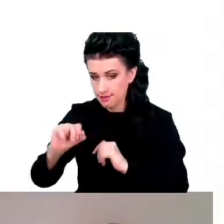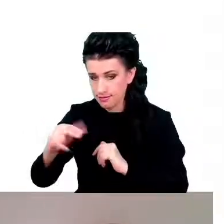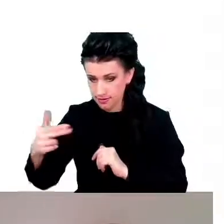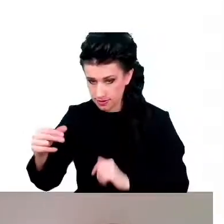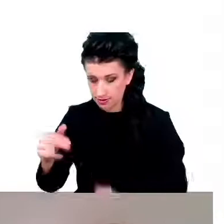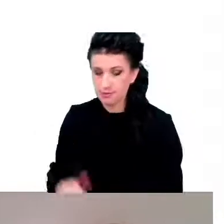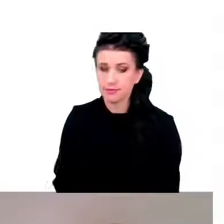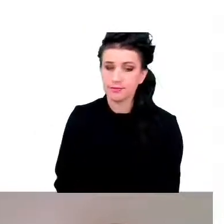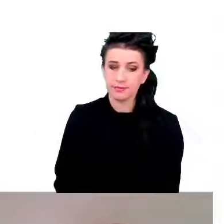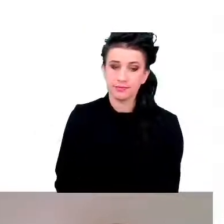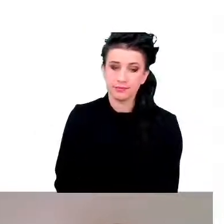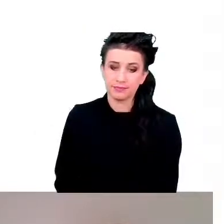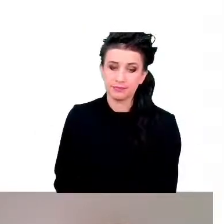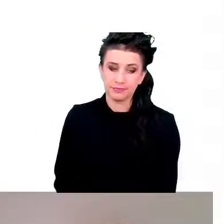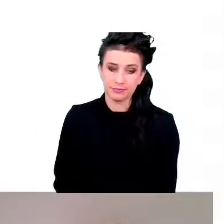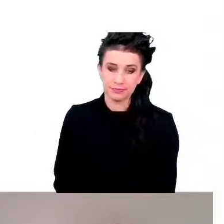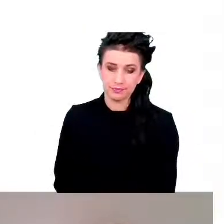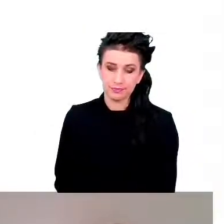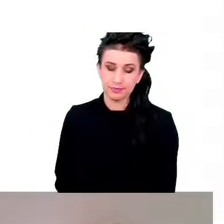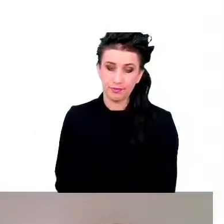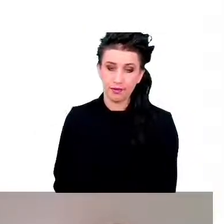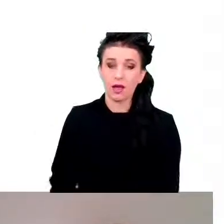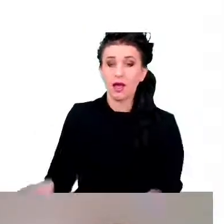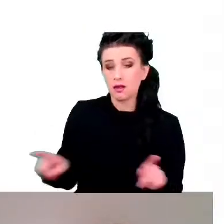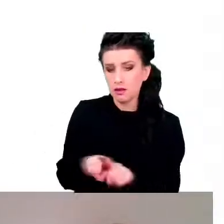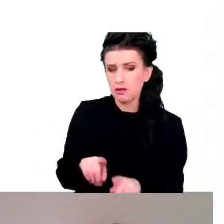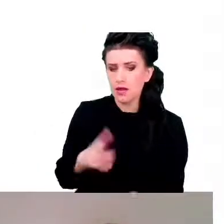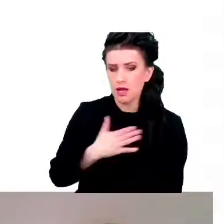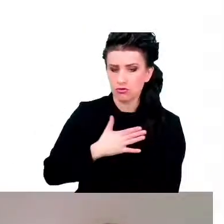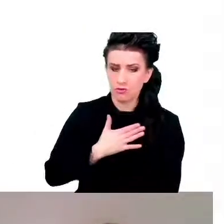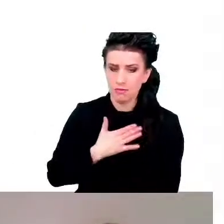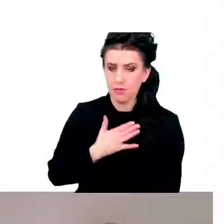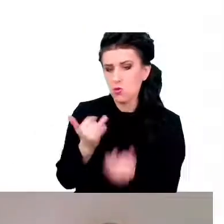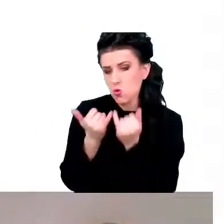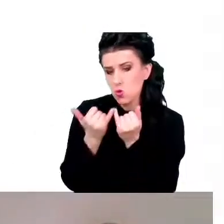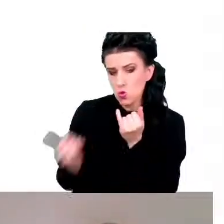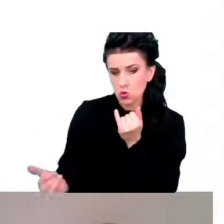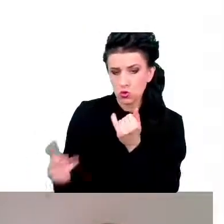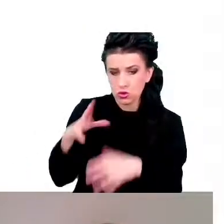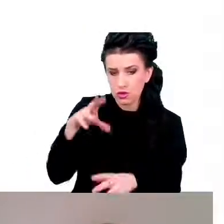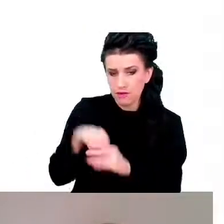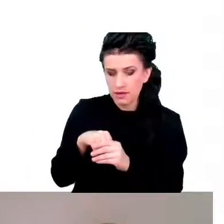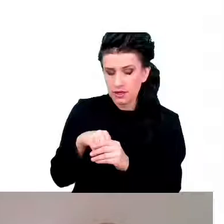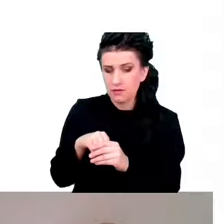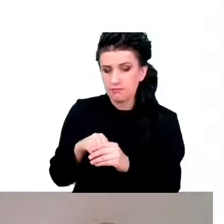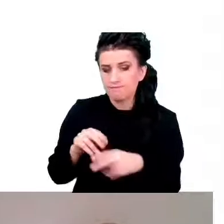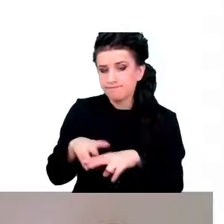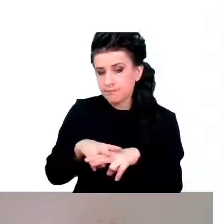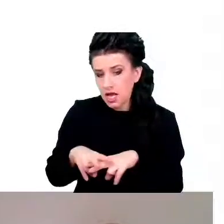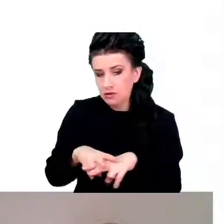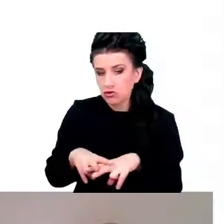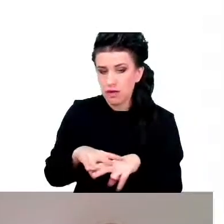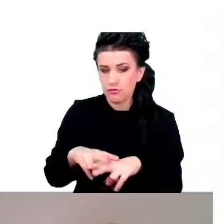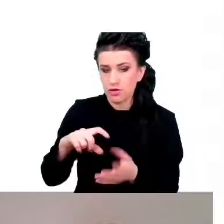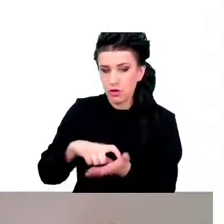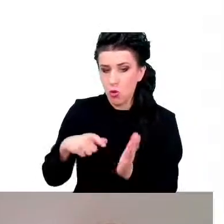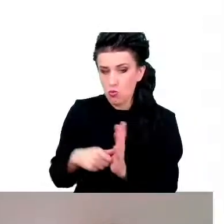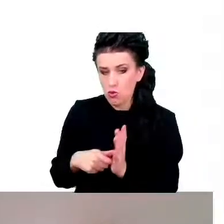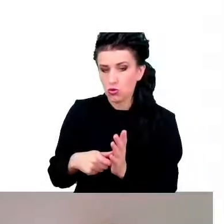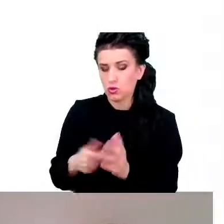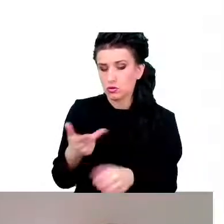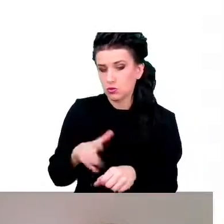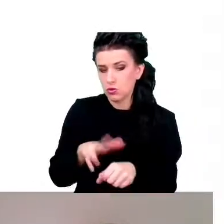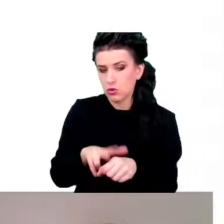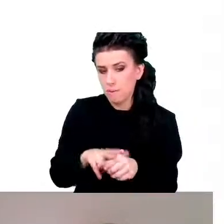I wreszcie mamy też przeróżne narzędzia w komórce pozwalające